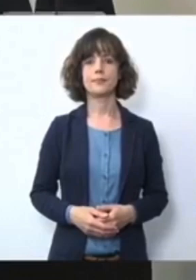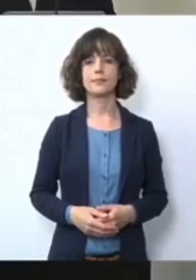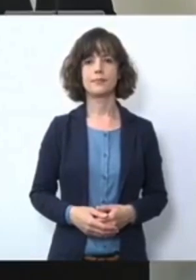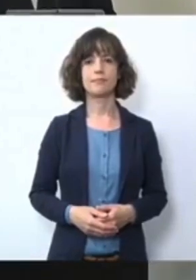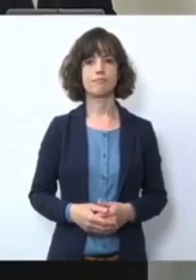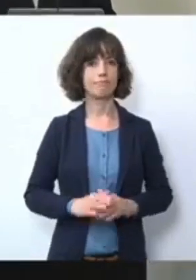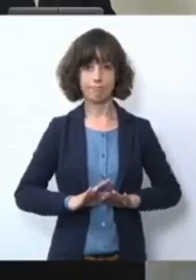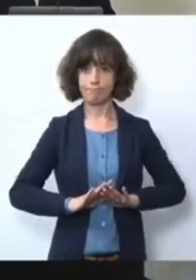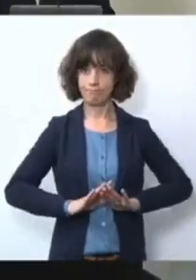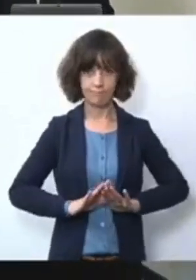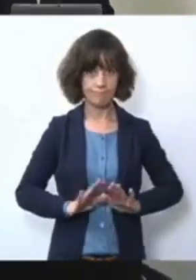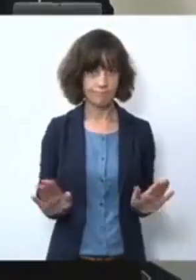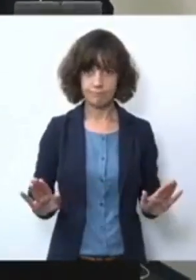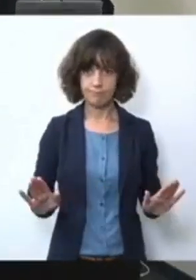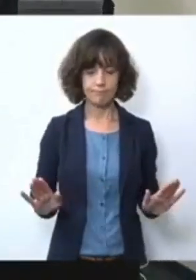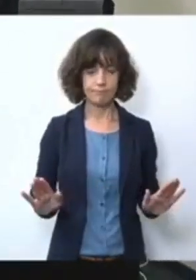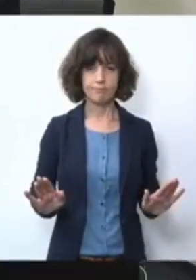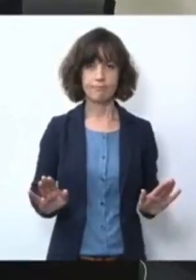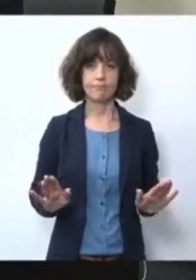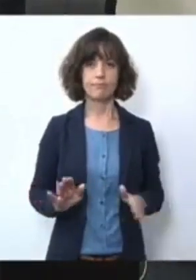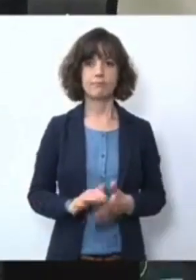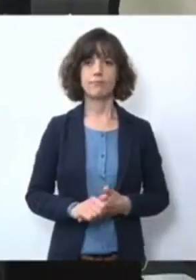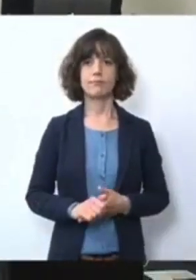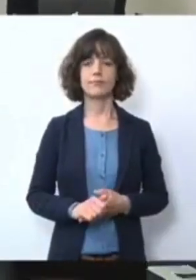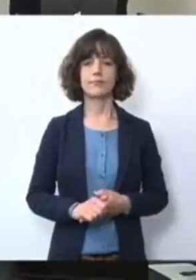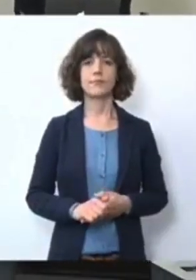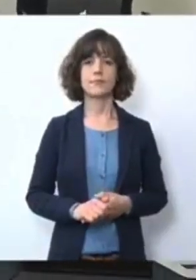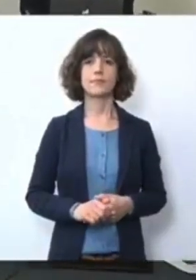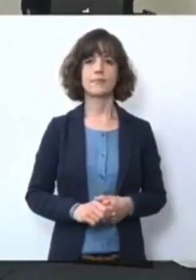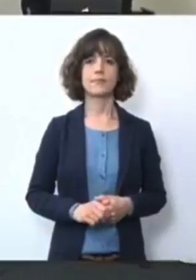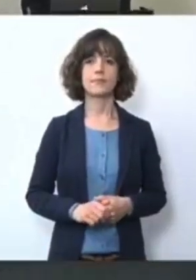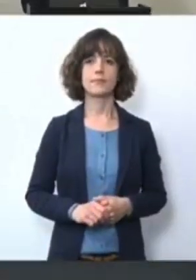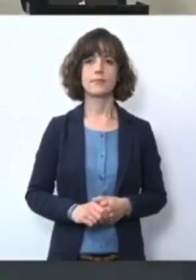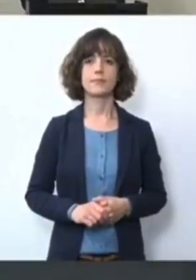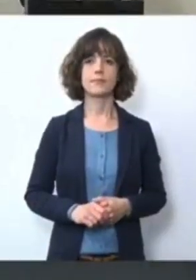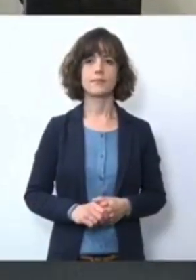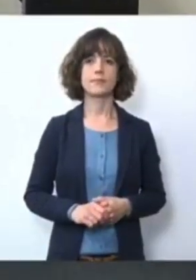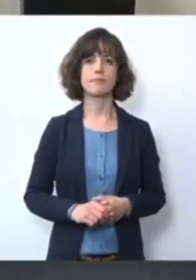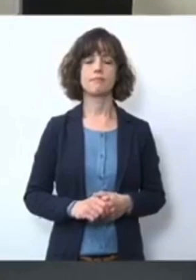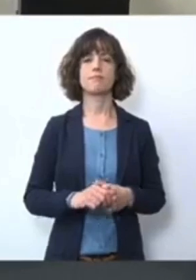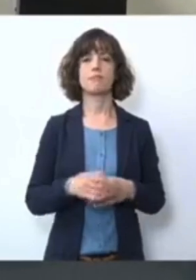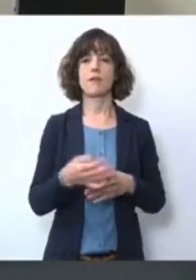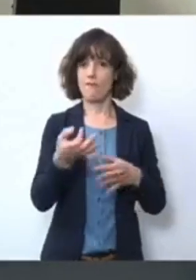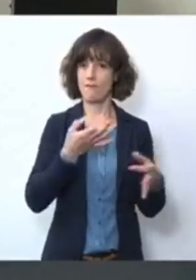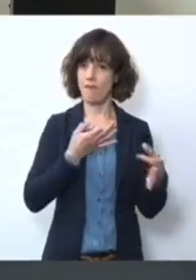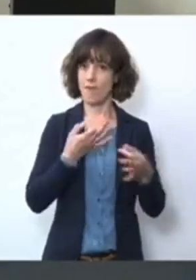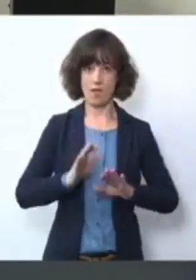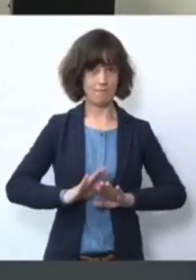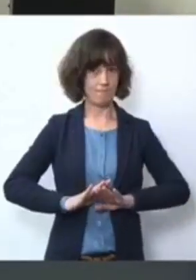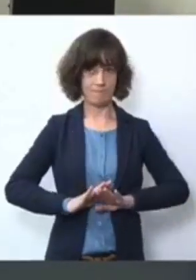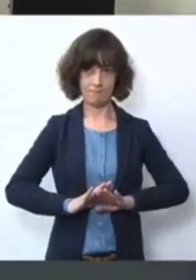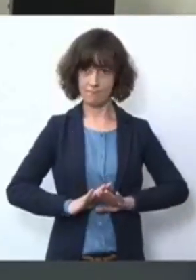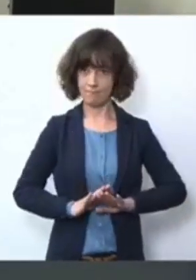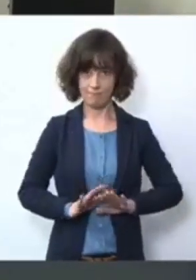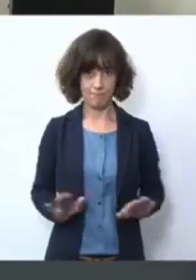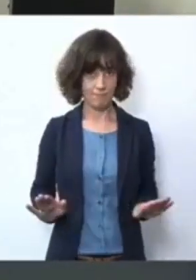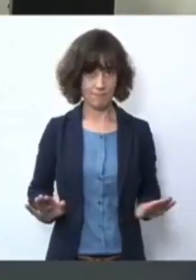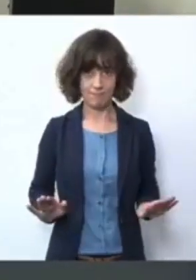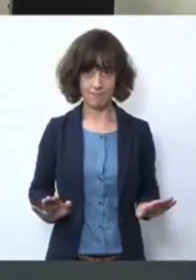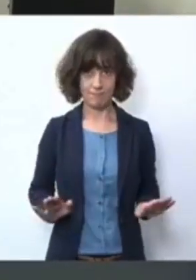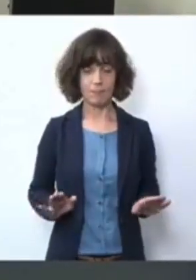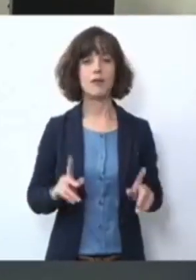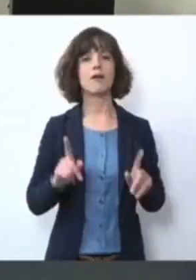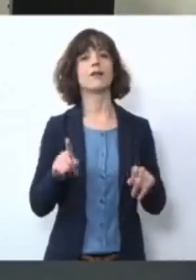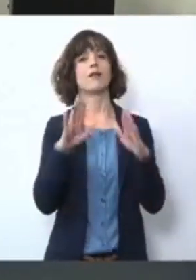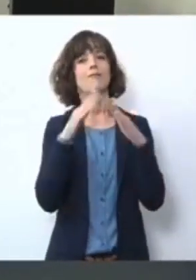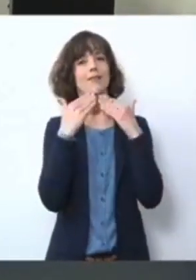Das scheint nicht der Fall zu sein. Wenn keine weiteren Fragen reinkommen, würde ich mich